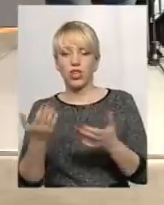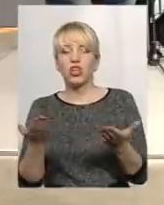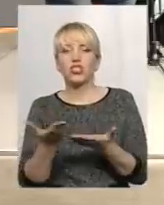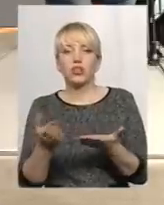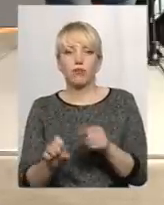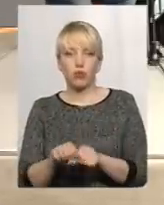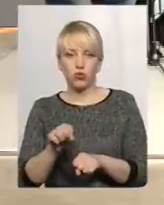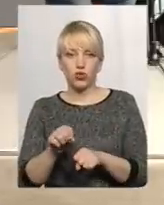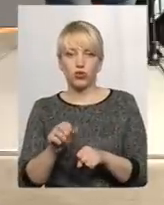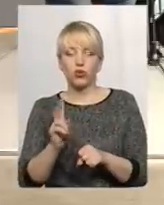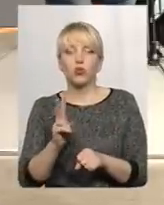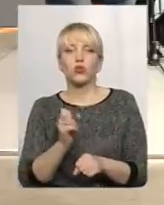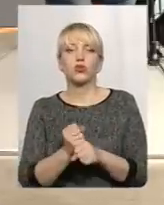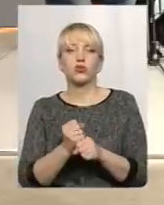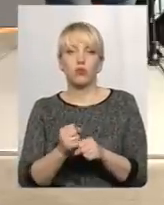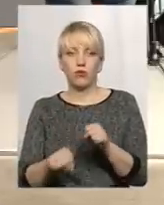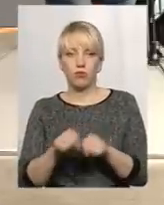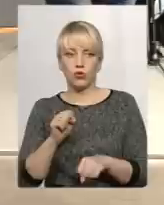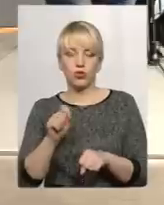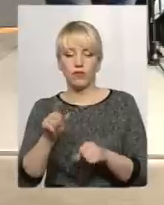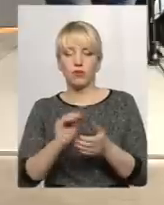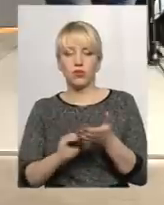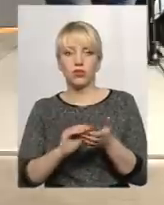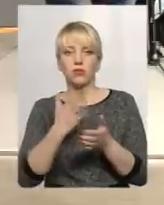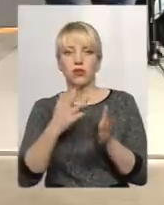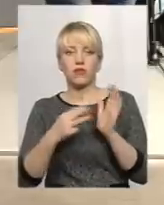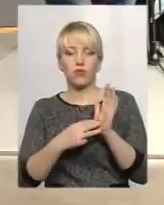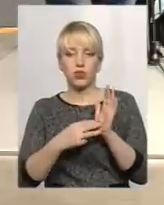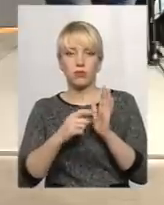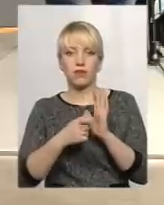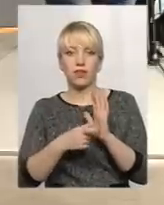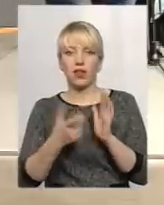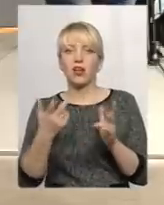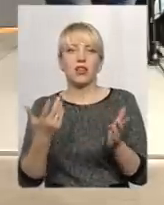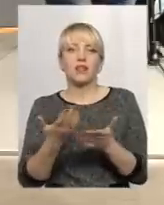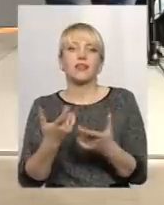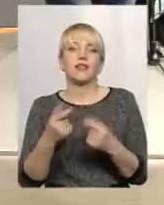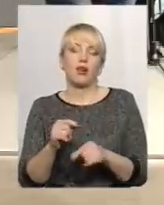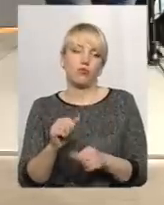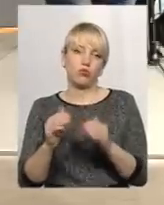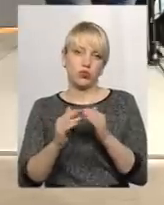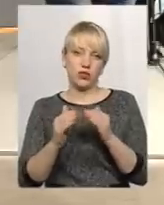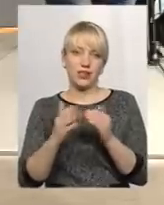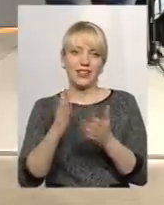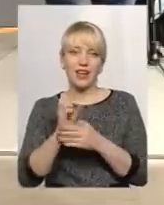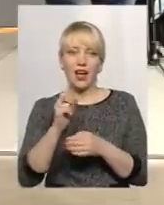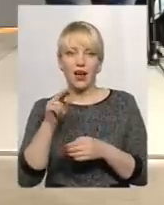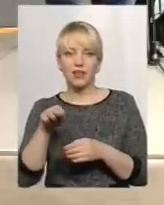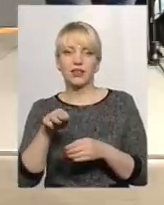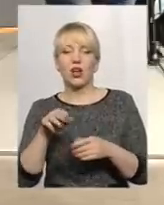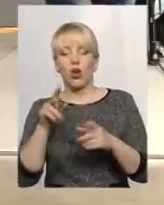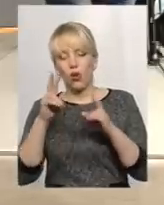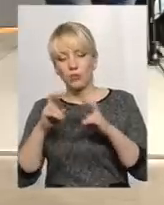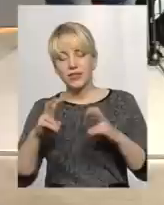які дії, хто встановив? Ви пишете в 58-му кварталі, де ж ті будинки? Будинків немає, є акт з обстеження з депутатами, я не думаю, що